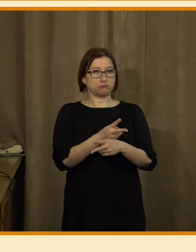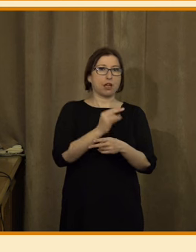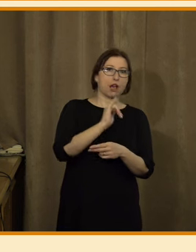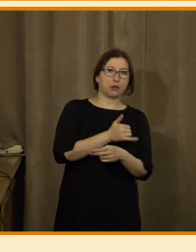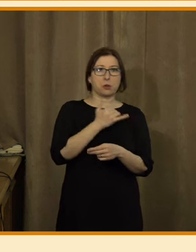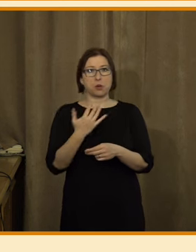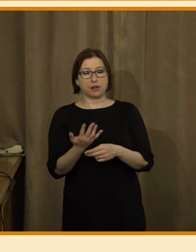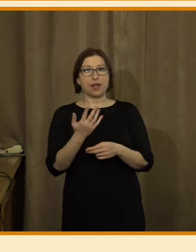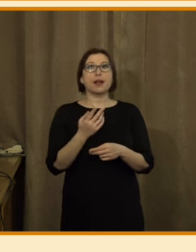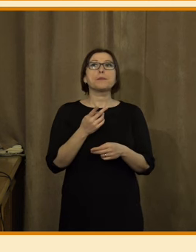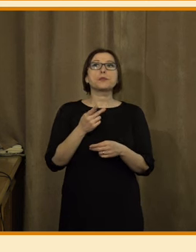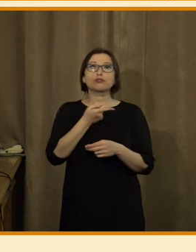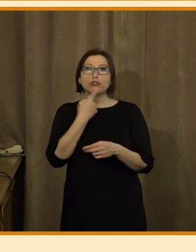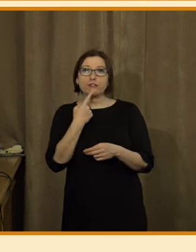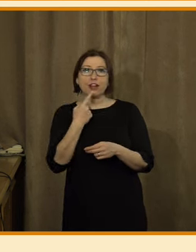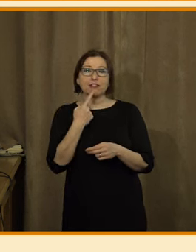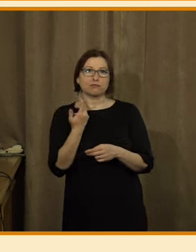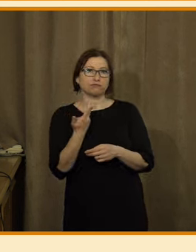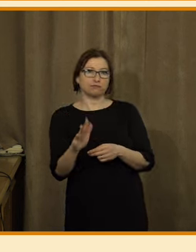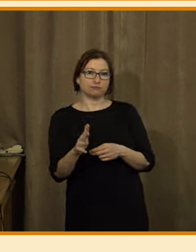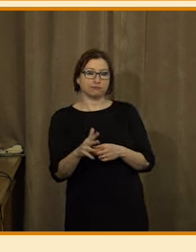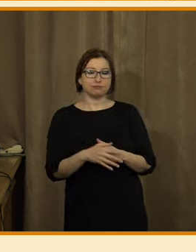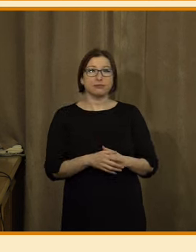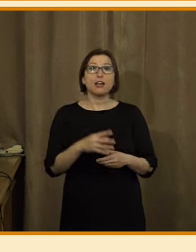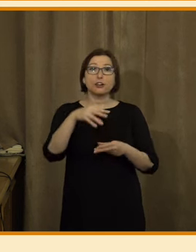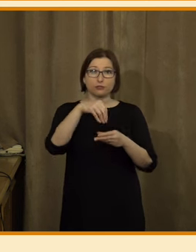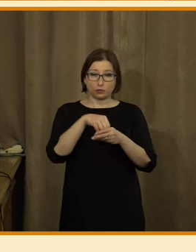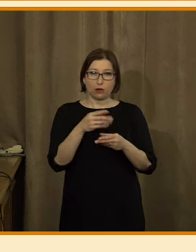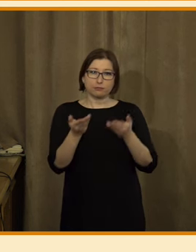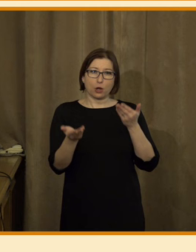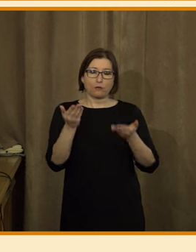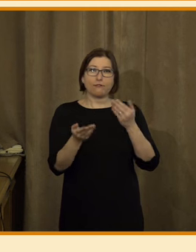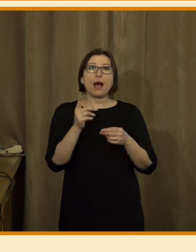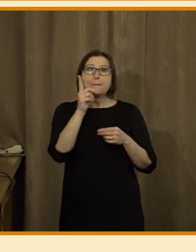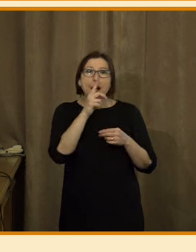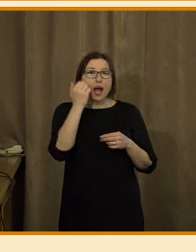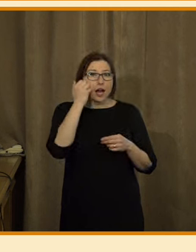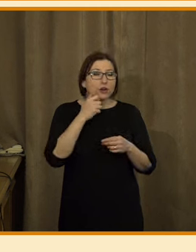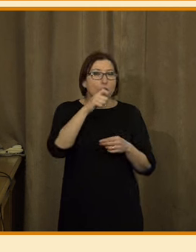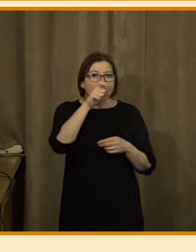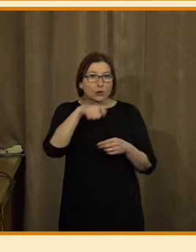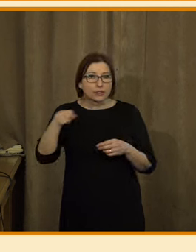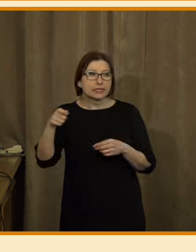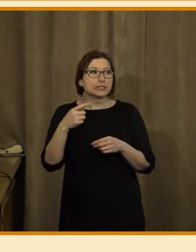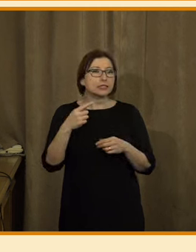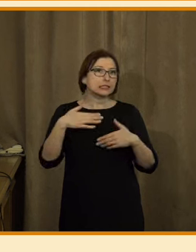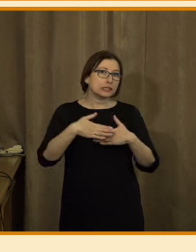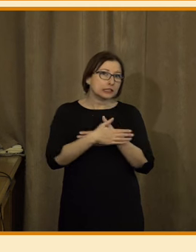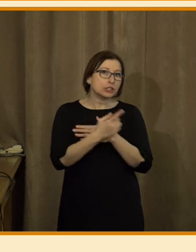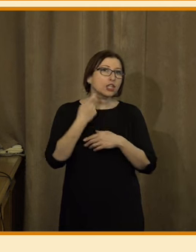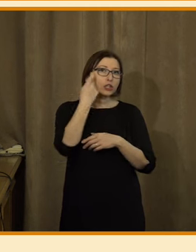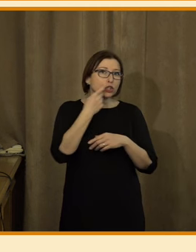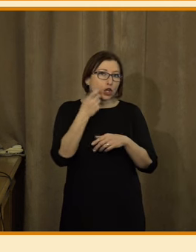ten nesouhlas. Ale na druhé straně je poměrně malé množství lidí, kteří připouští, že